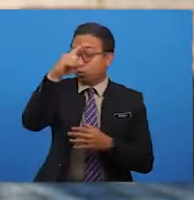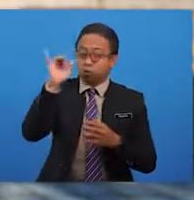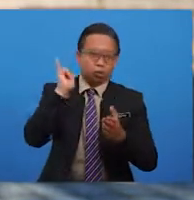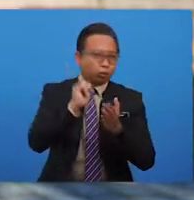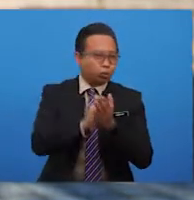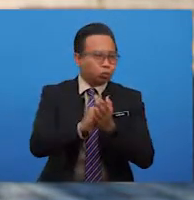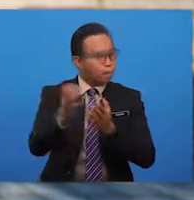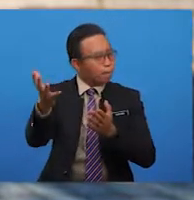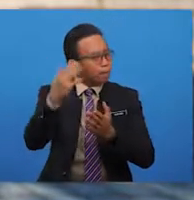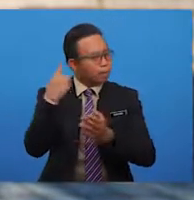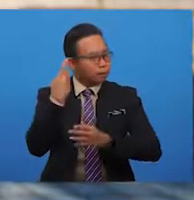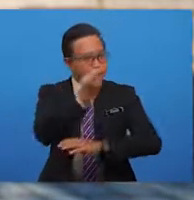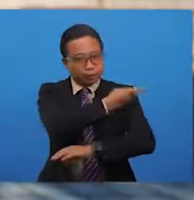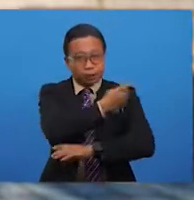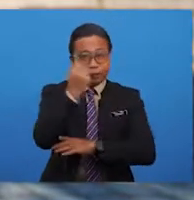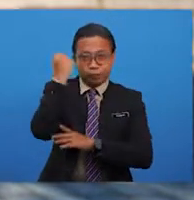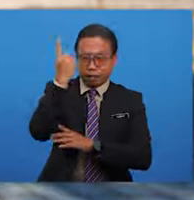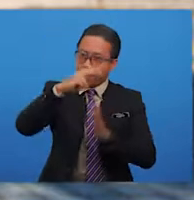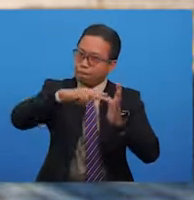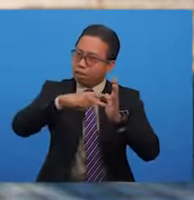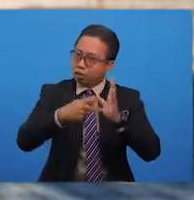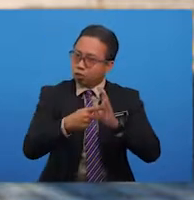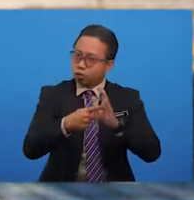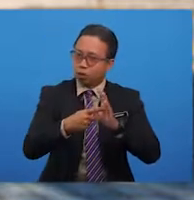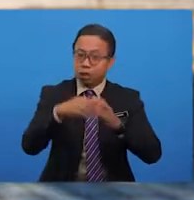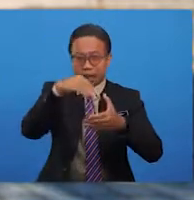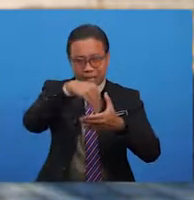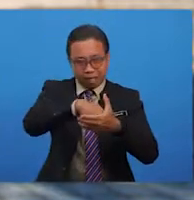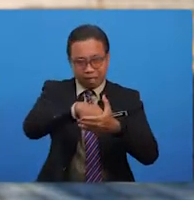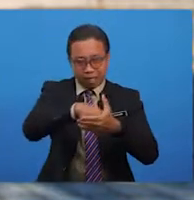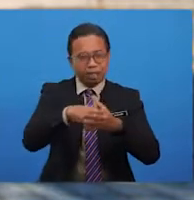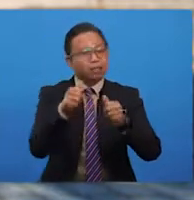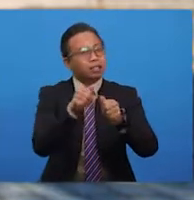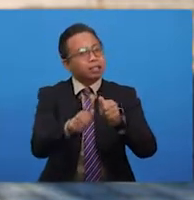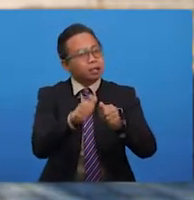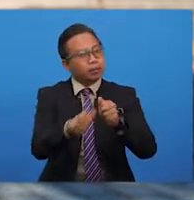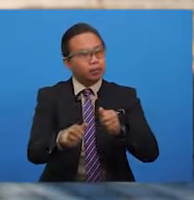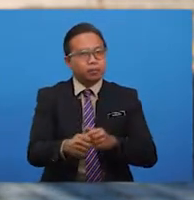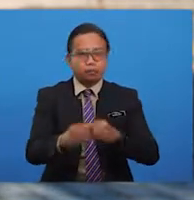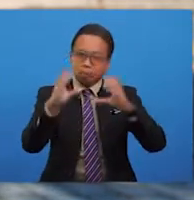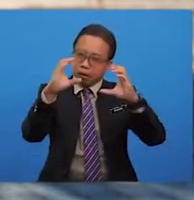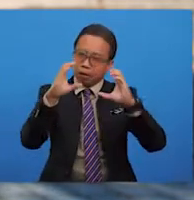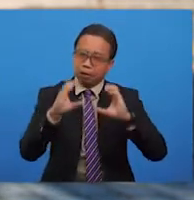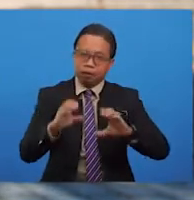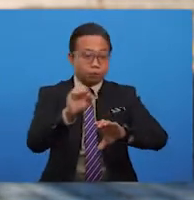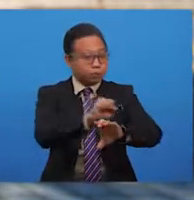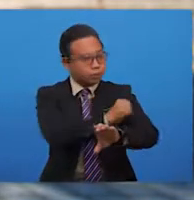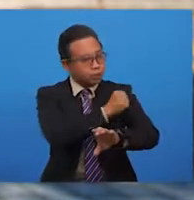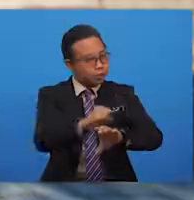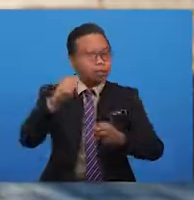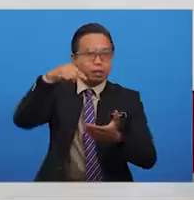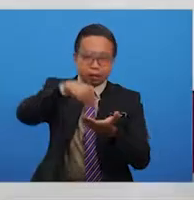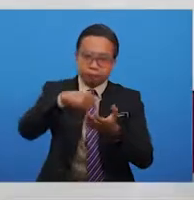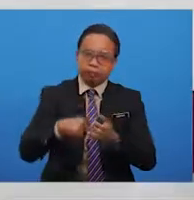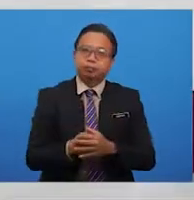marilah kita fahami maksud yang tersirat dalam setiap rangkap sajak kuduk perang